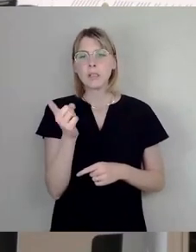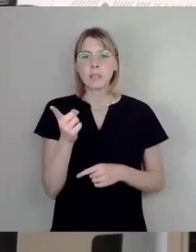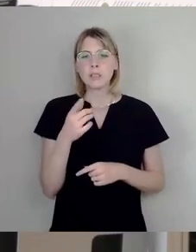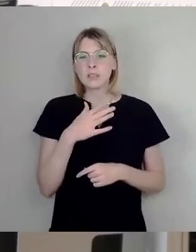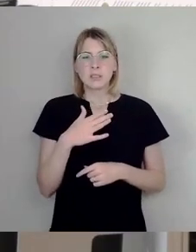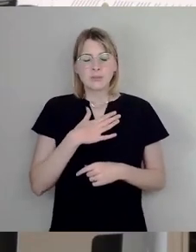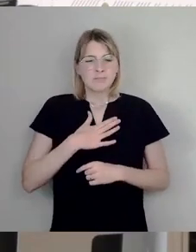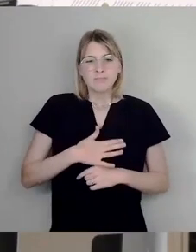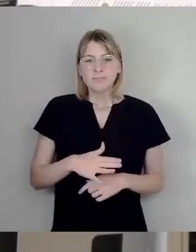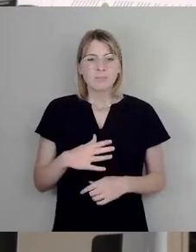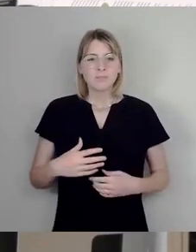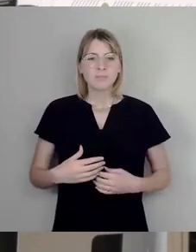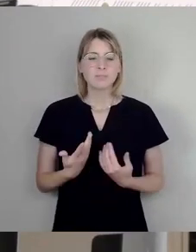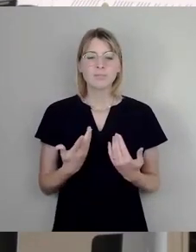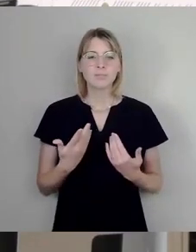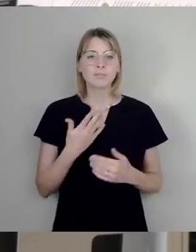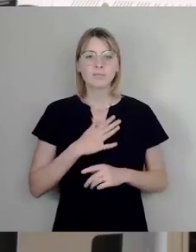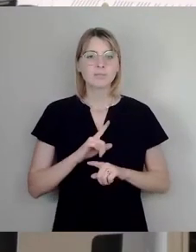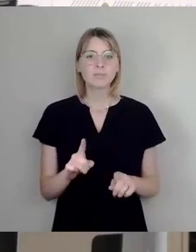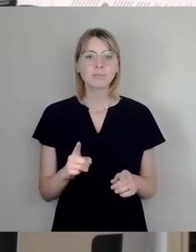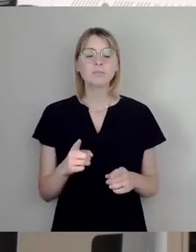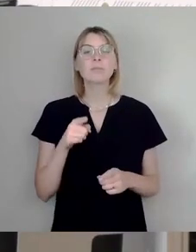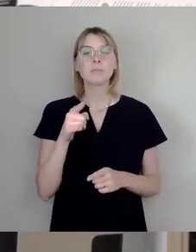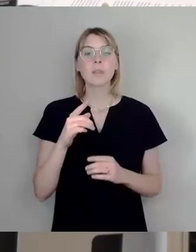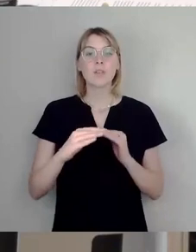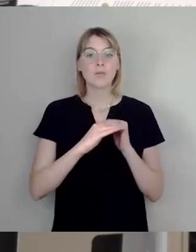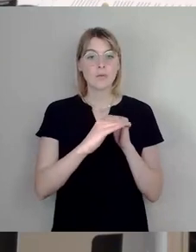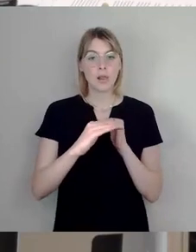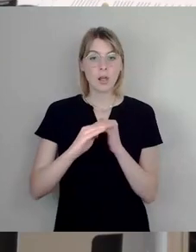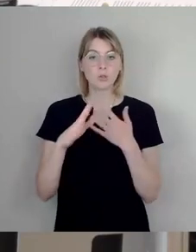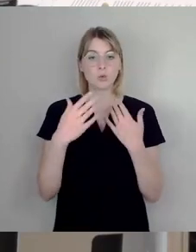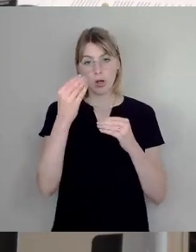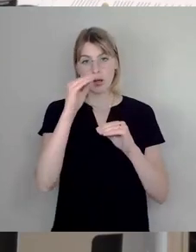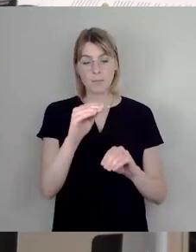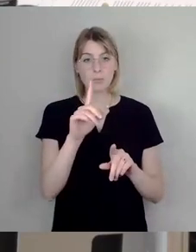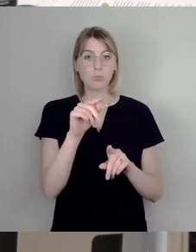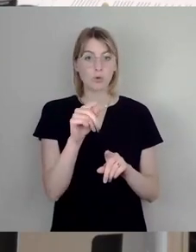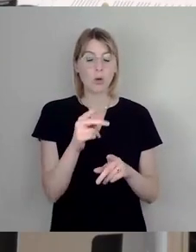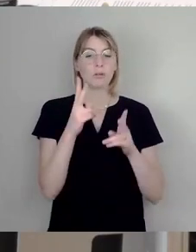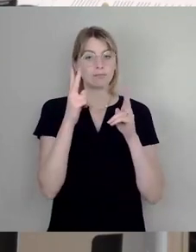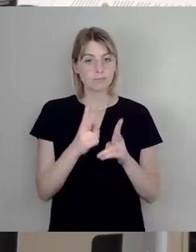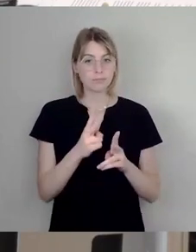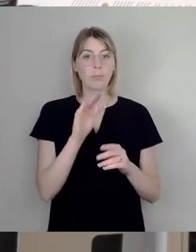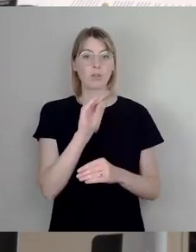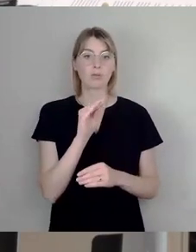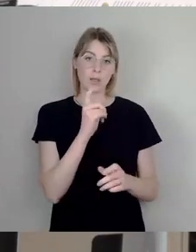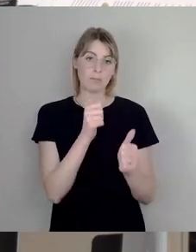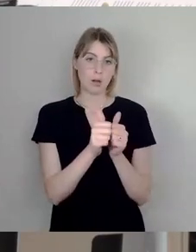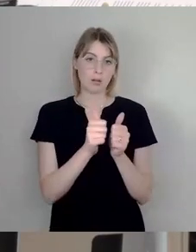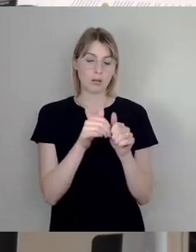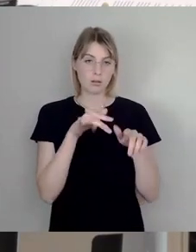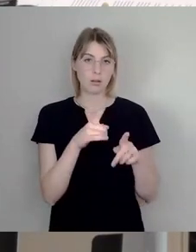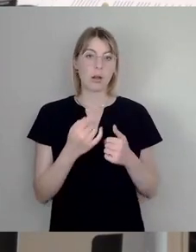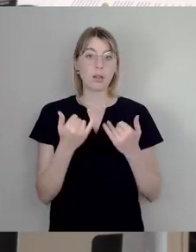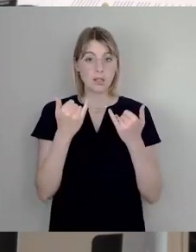in dem Moment, wo diese Flächen angemeldet sind, haben Sie auch einen konkreten Ansprechpartner. Den haben Sie aktuell, wenn es auf